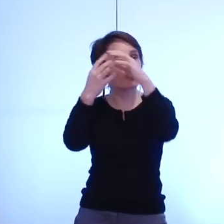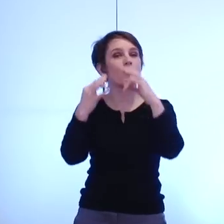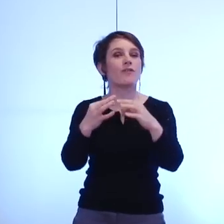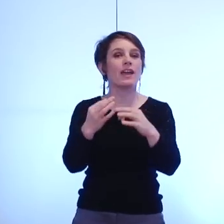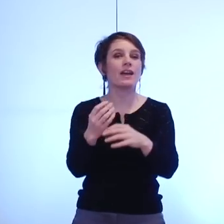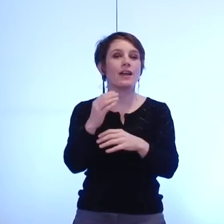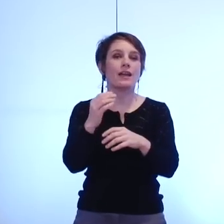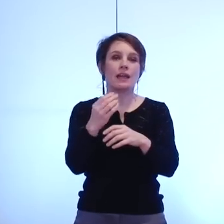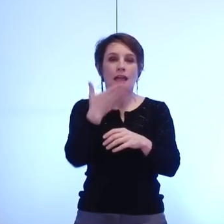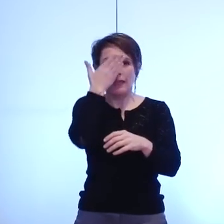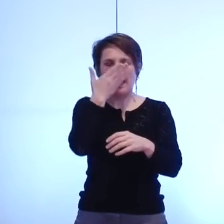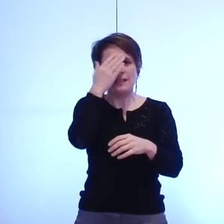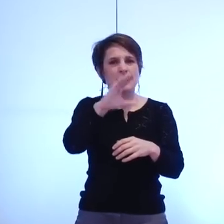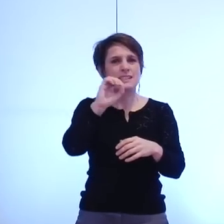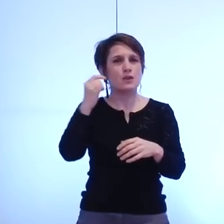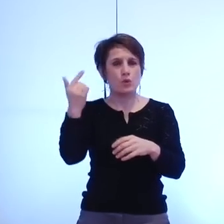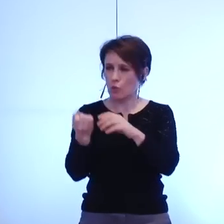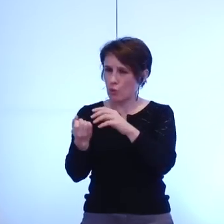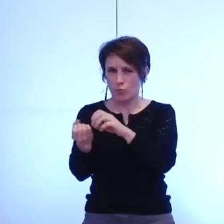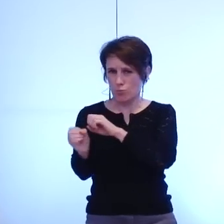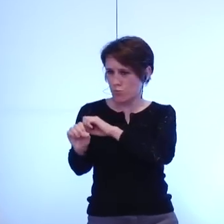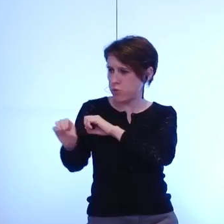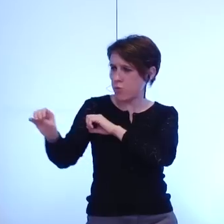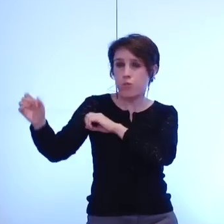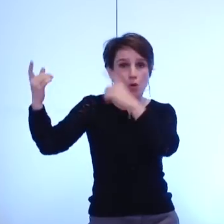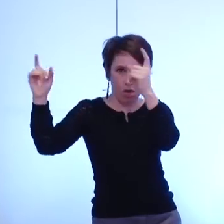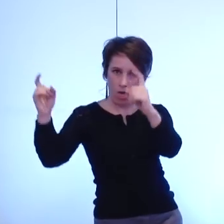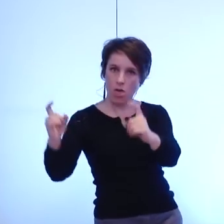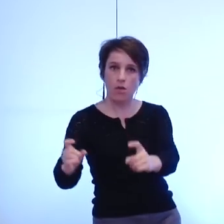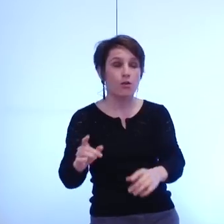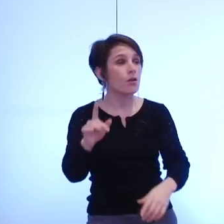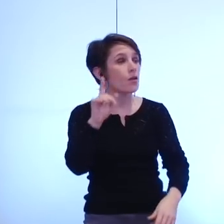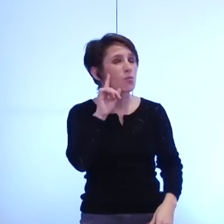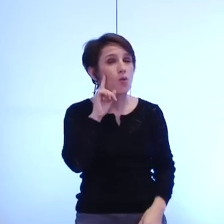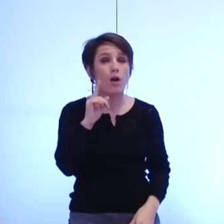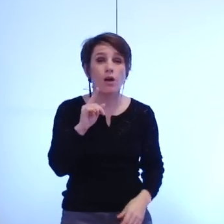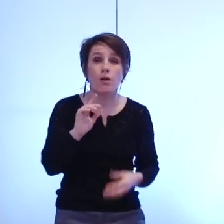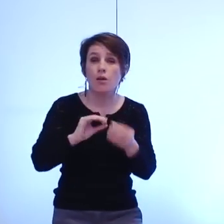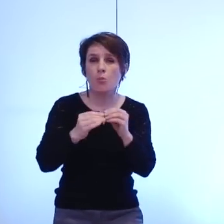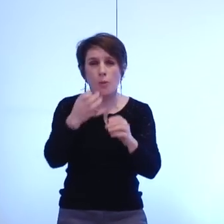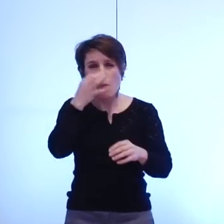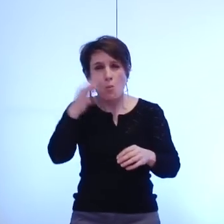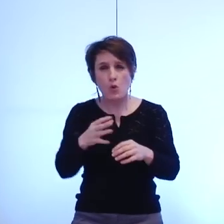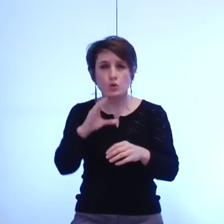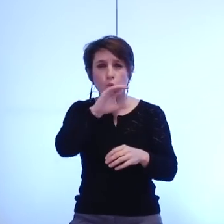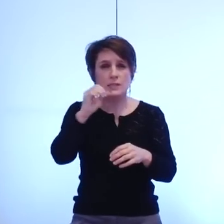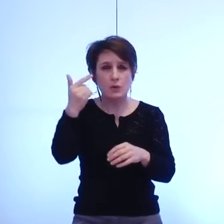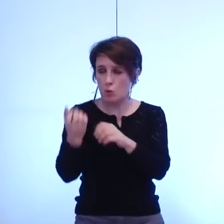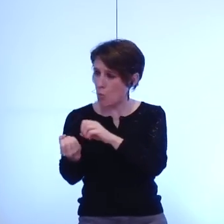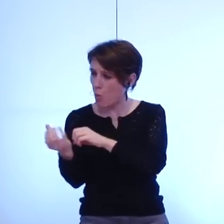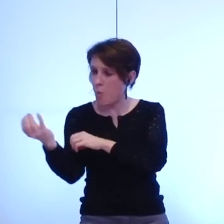parce que les émissions de gaz à effet de serre ne sont pas que des questions de spécialistes ce sont des questions majeures